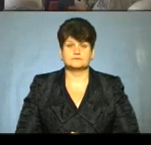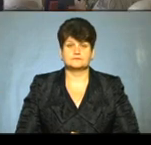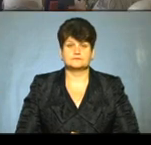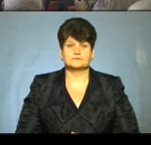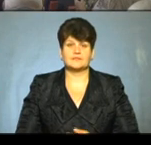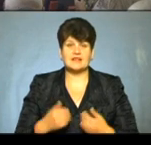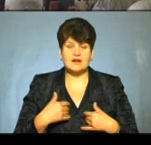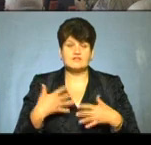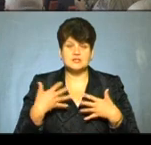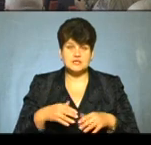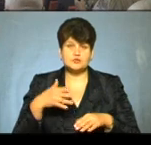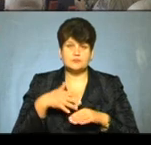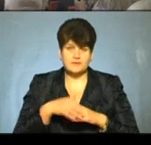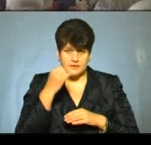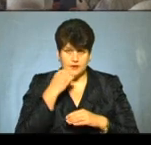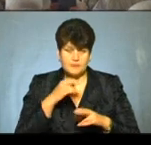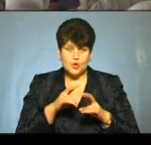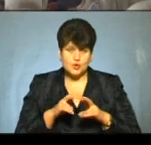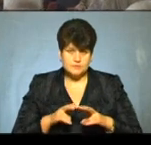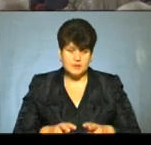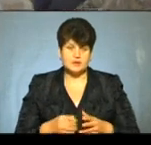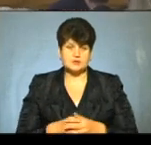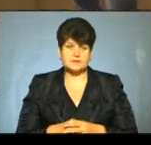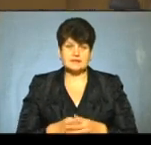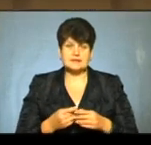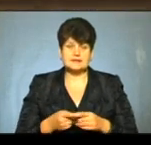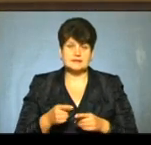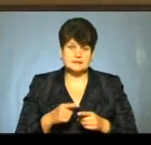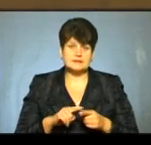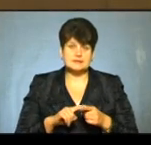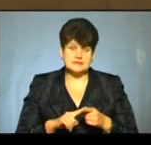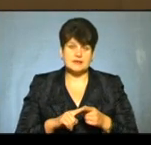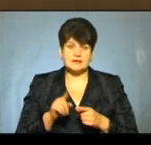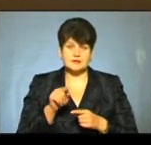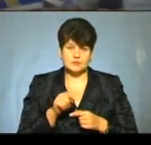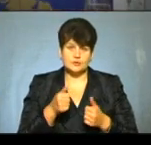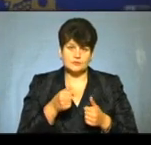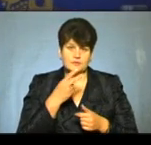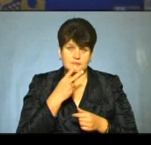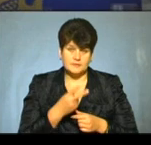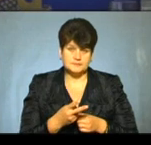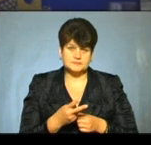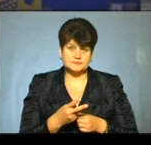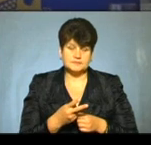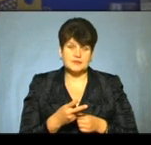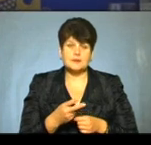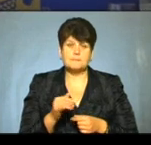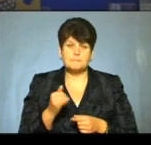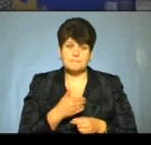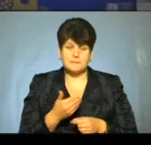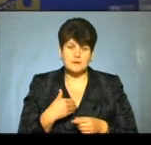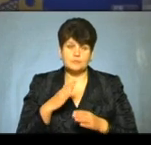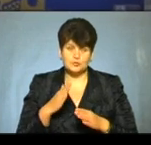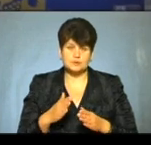Я вже зрозумів. Дякую. Ми розберемося. До речі, це гарно, що ви бачили проєкт бюджету. Ми